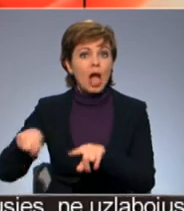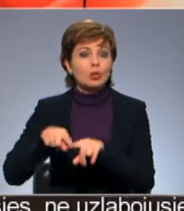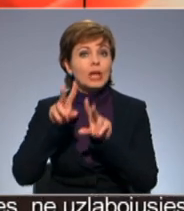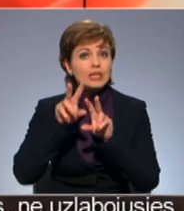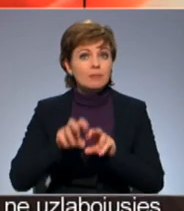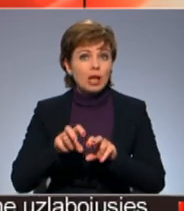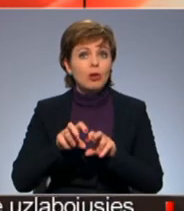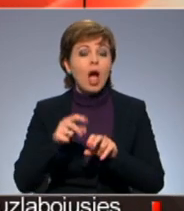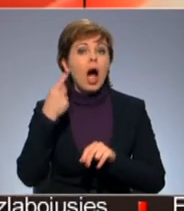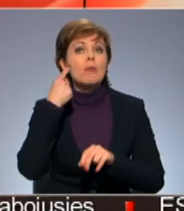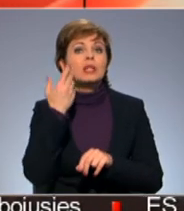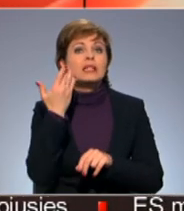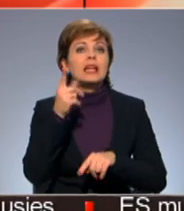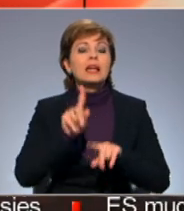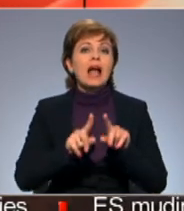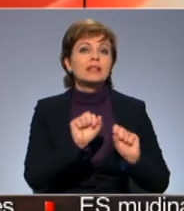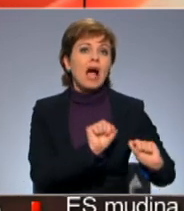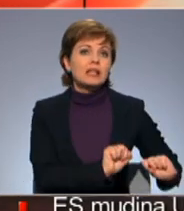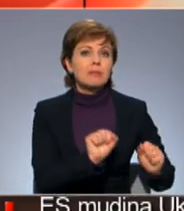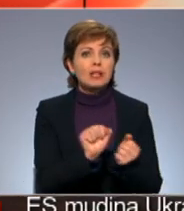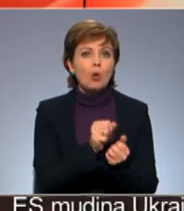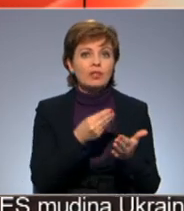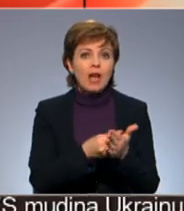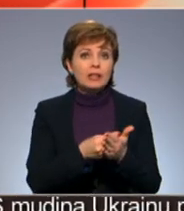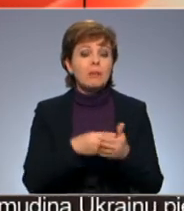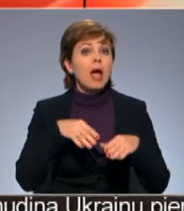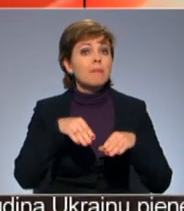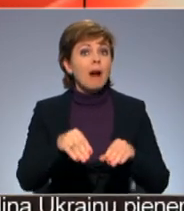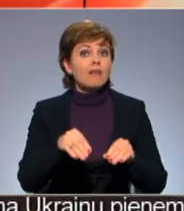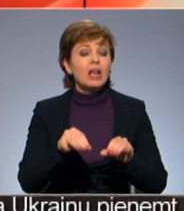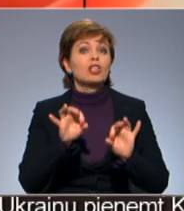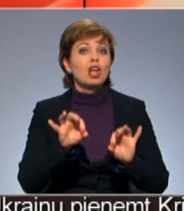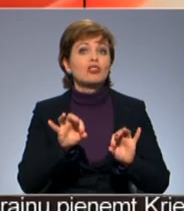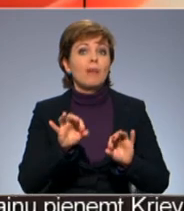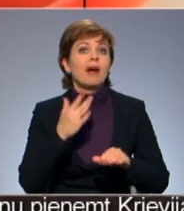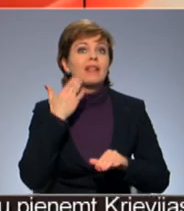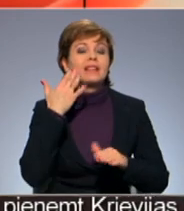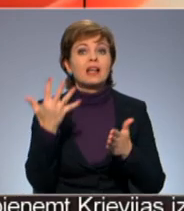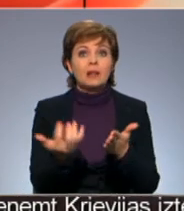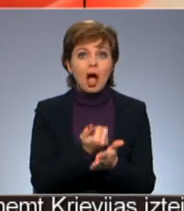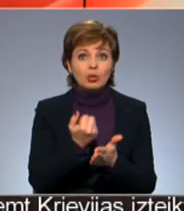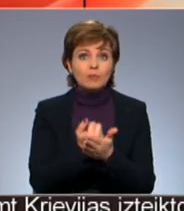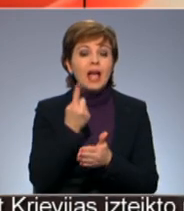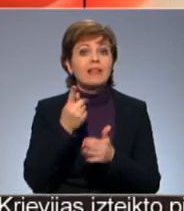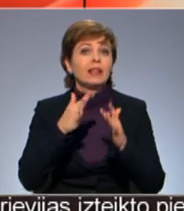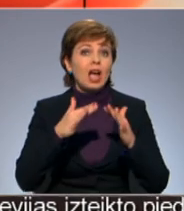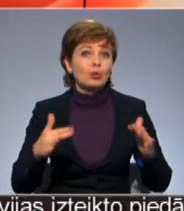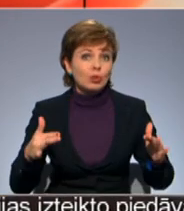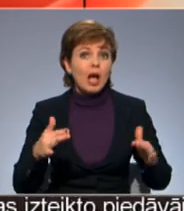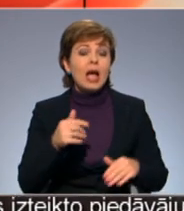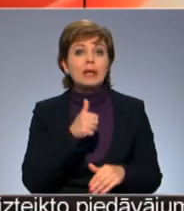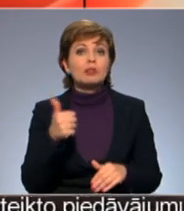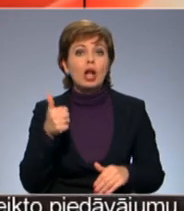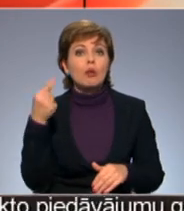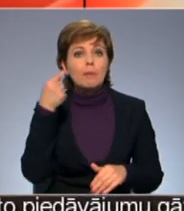Paveiktais vainagojies ar necerētajiem atradumiem, ne tikai rudenī atrasto īpaši reto melno zviņbeku. Tagad arī tapis